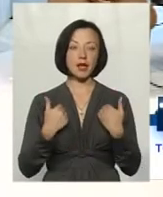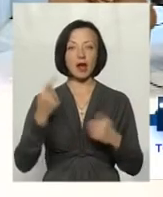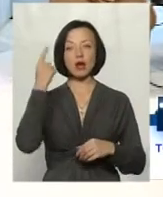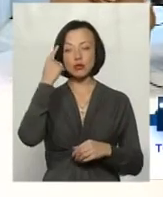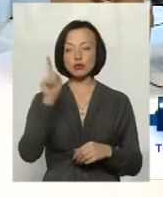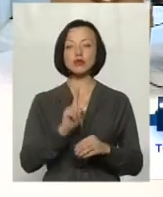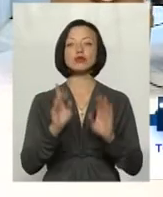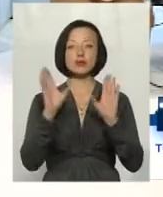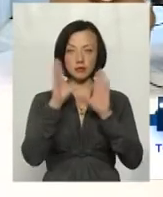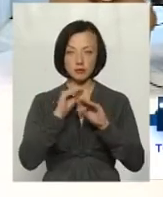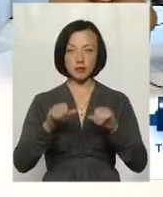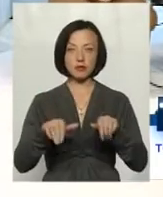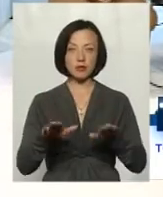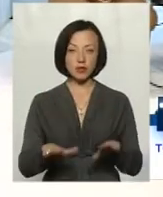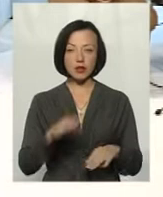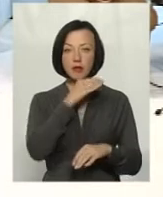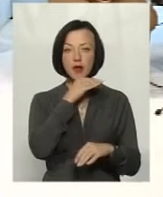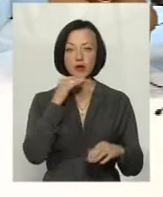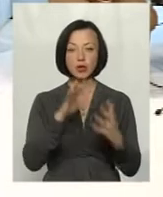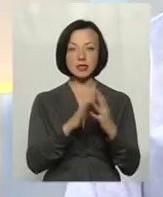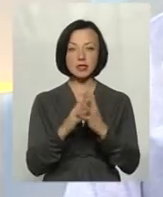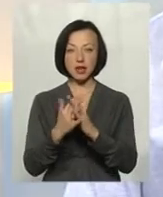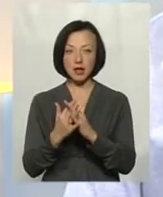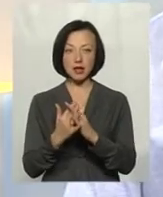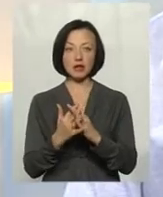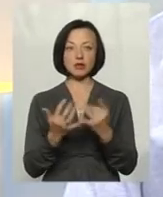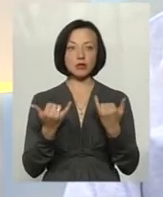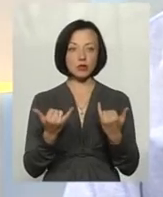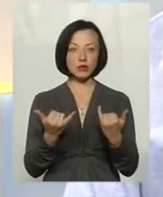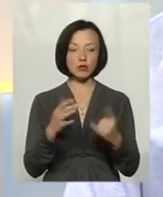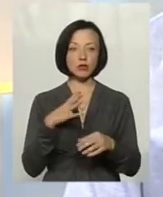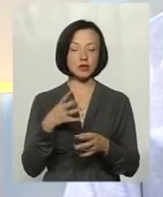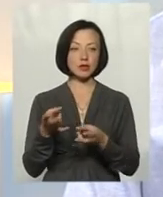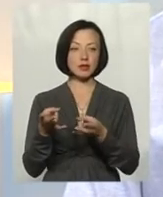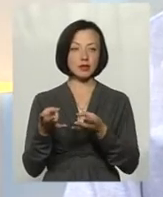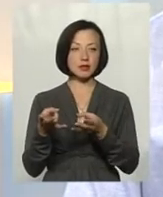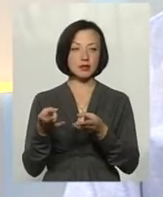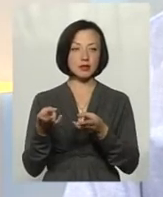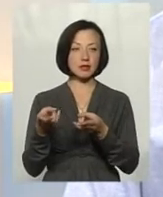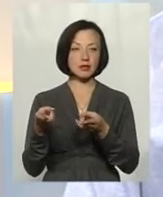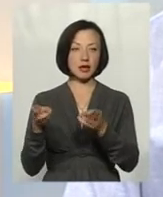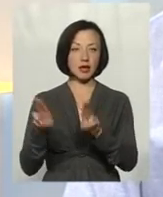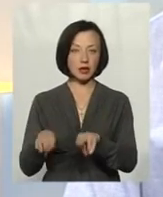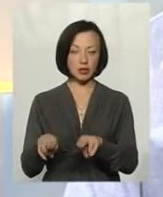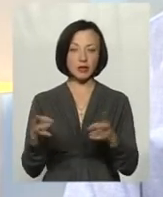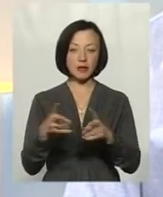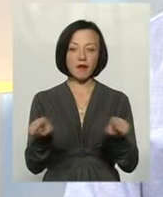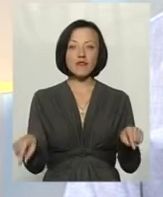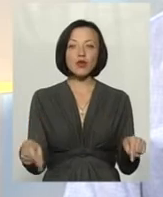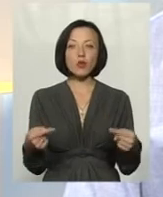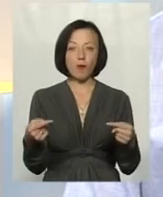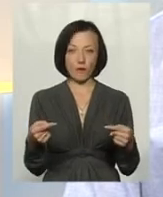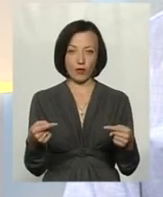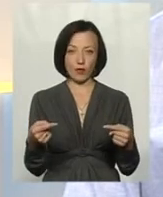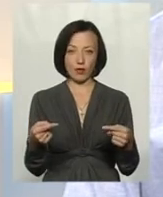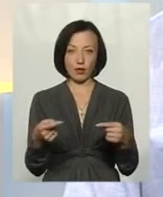вирішить, тому що вони, по-перше, в багатьох населених пунктах і були, вони були закинуті, і на сьогоднішній день їх треба просто відновлювати.